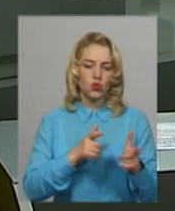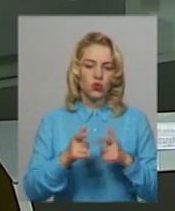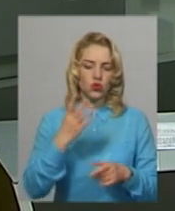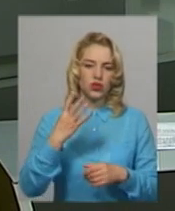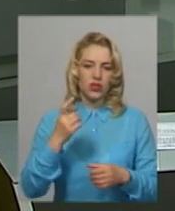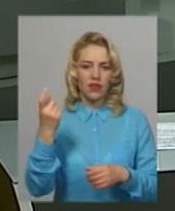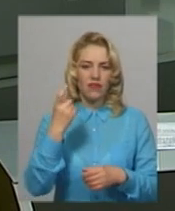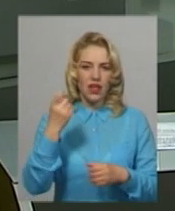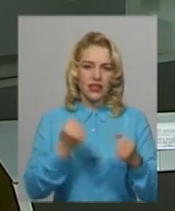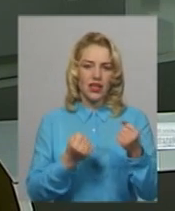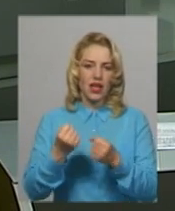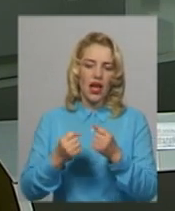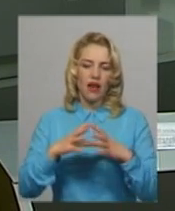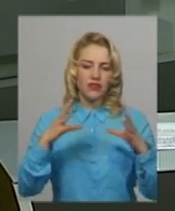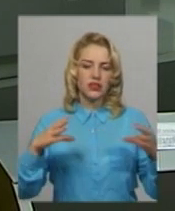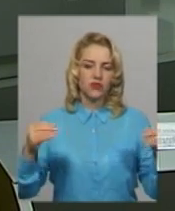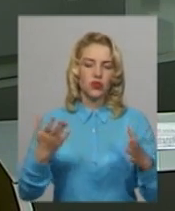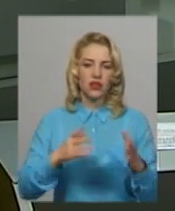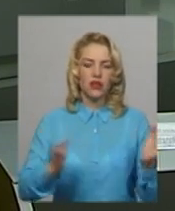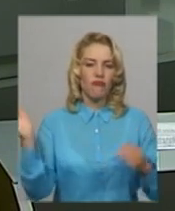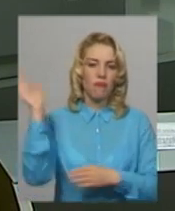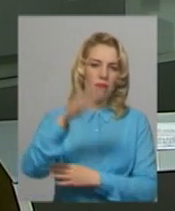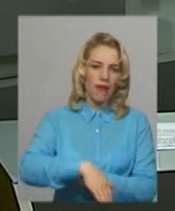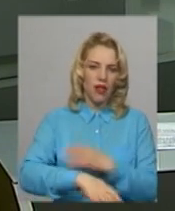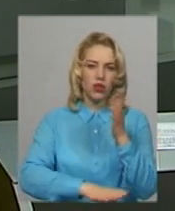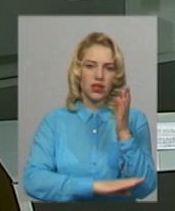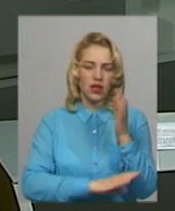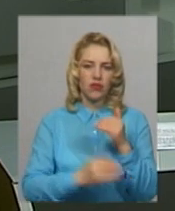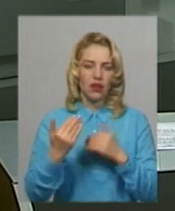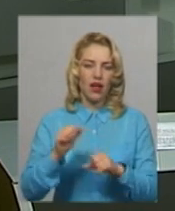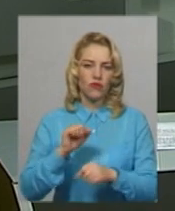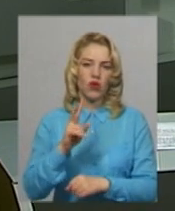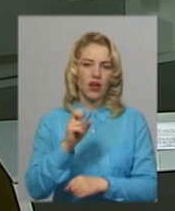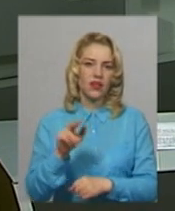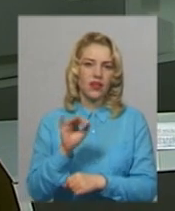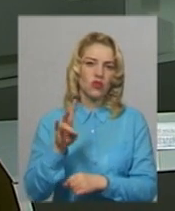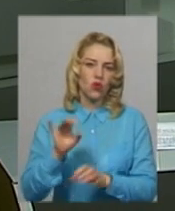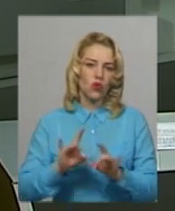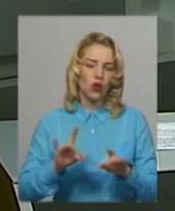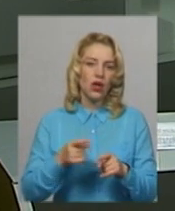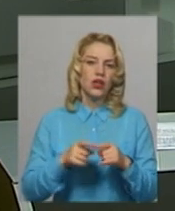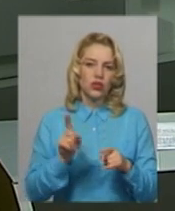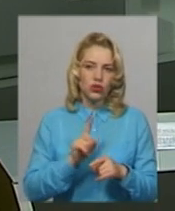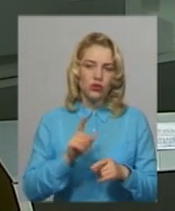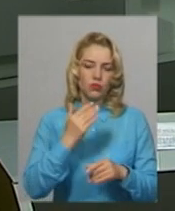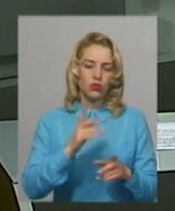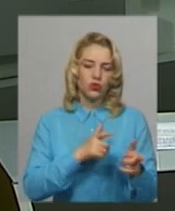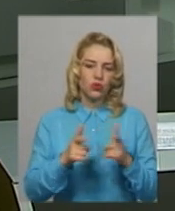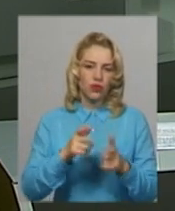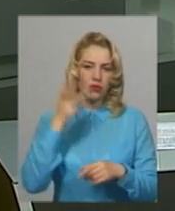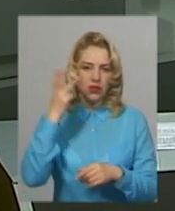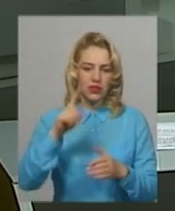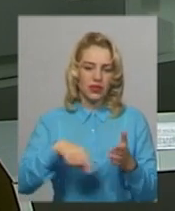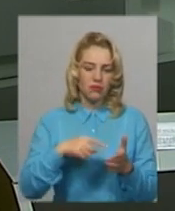автівок, на які впало дерево. Про це повідомив їх адвокат Оксана Каденко. За її словами, позиватимуться до Хмельницької міської ради,